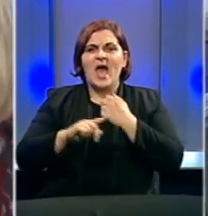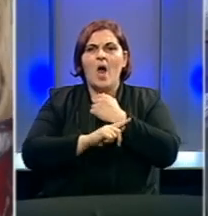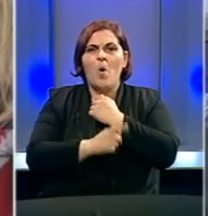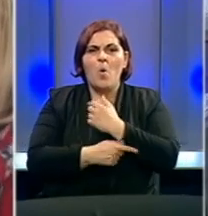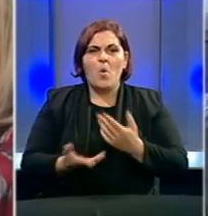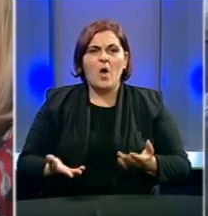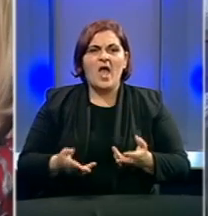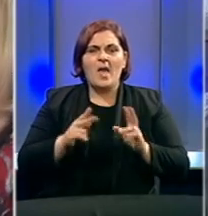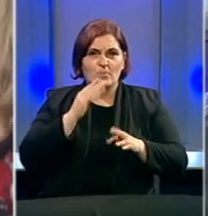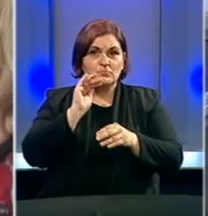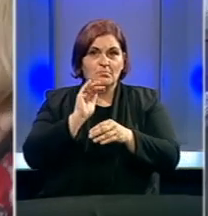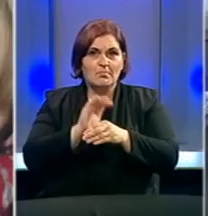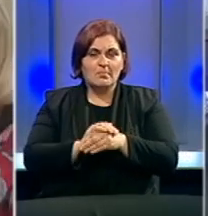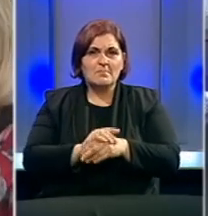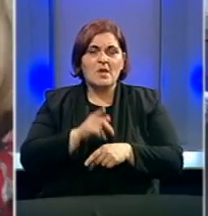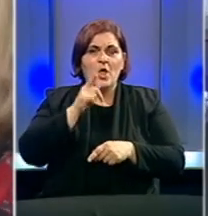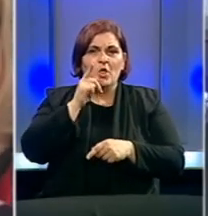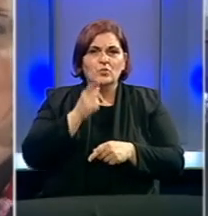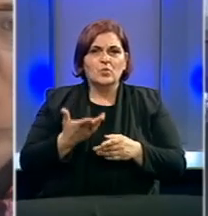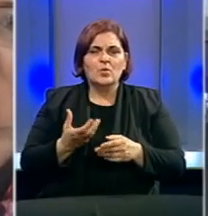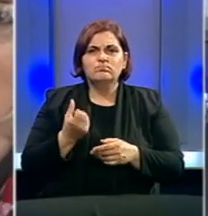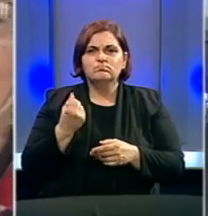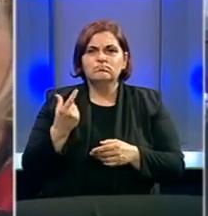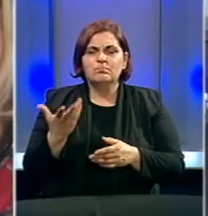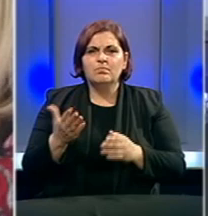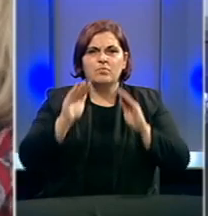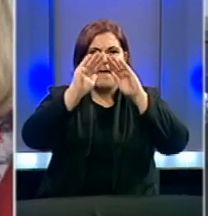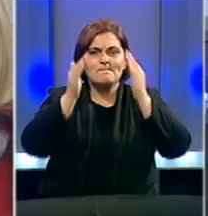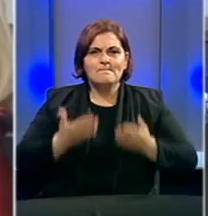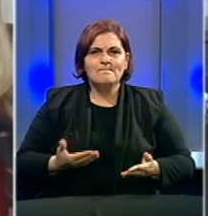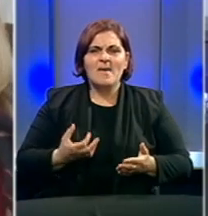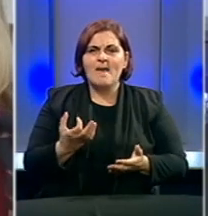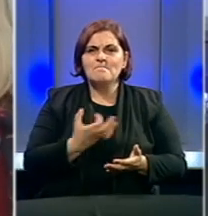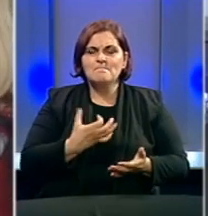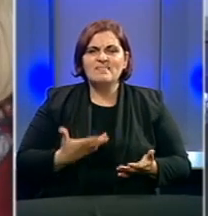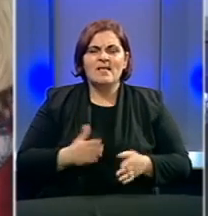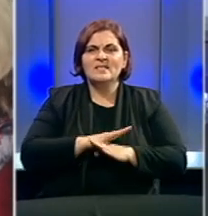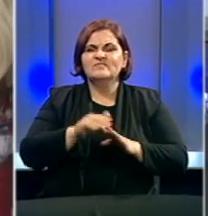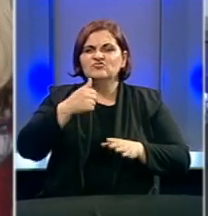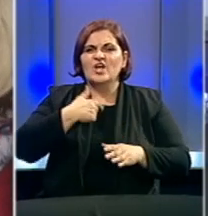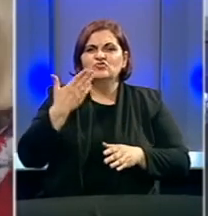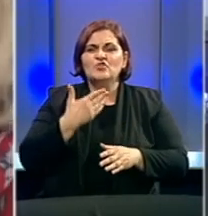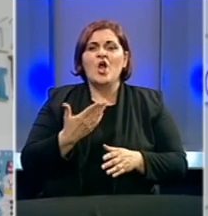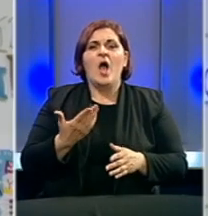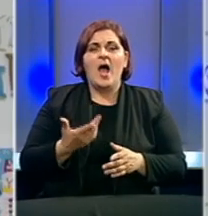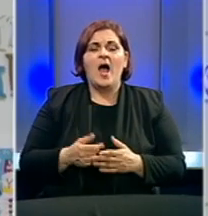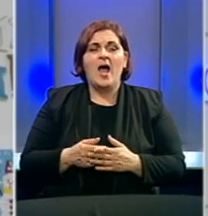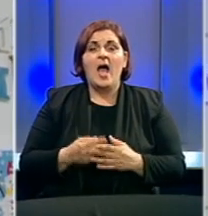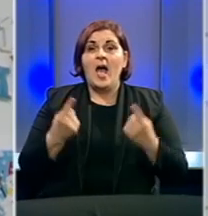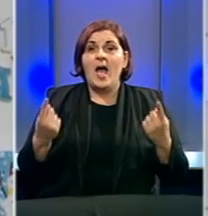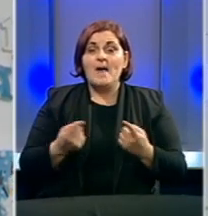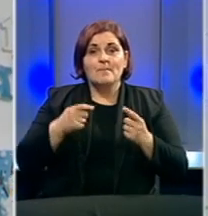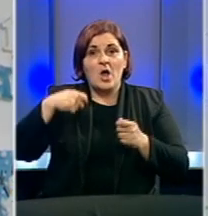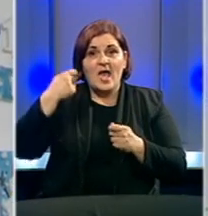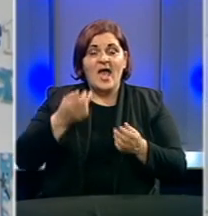kao što može se i primijetiti. Tu su brojni pehari, medalje i sve ono što je naša škola, to je mali broj. Promociju